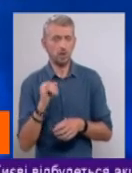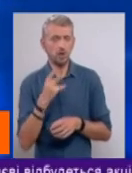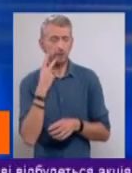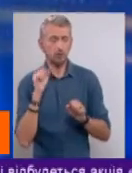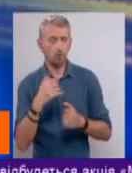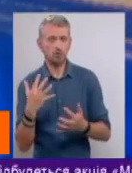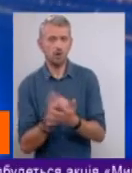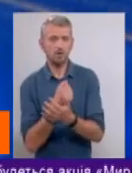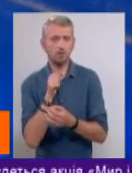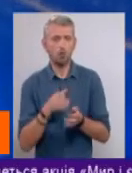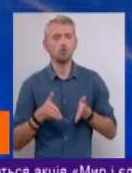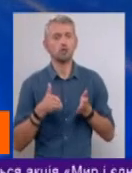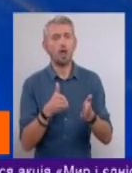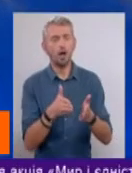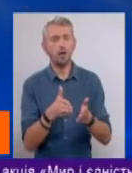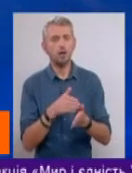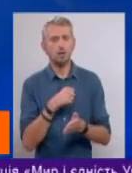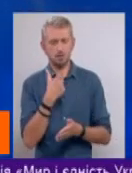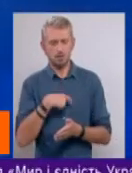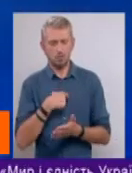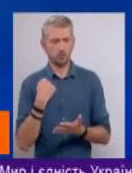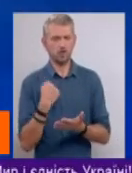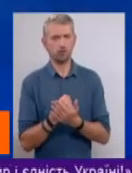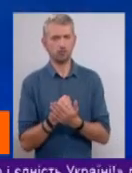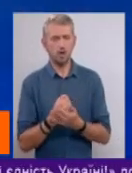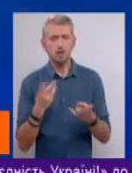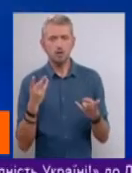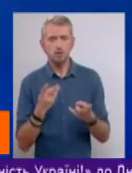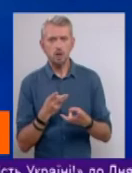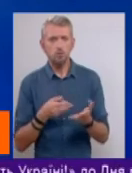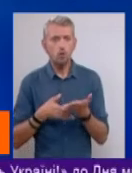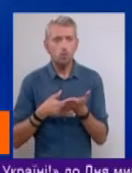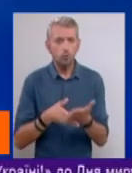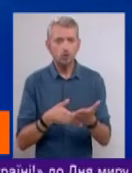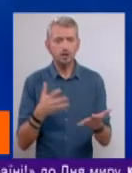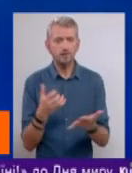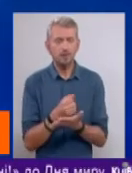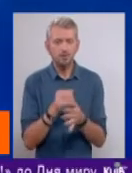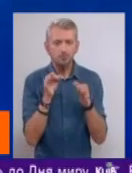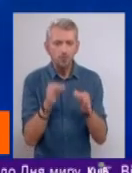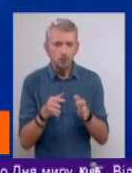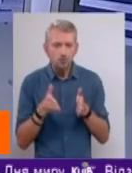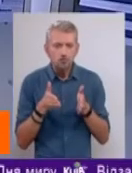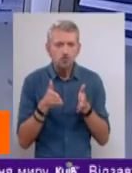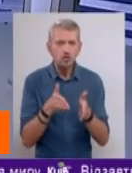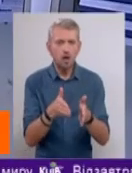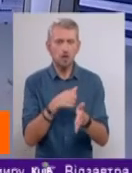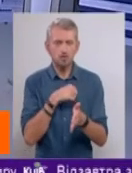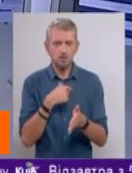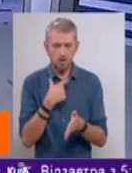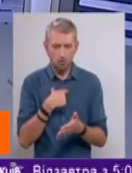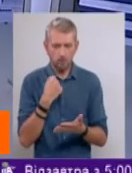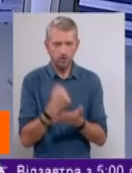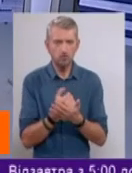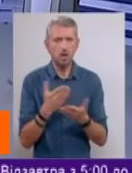знайти той шлях самоствердження. Треба допомогти знайти той шлях самоствердження, який не